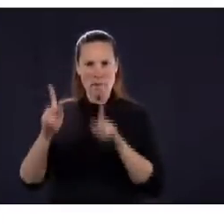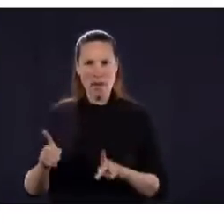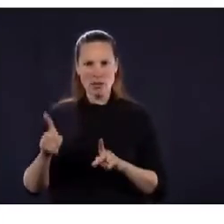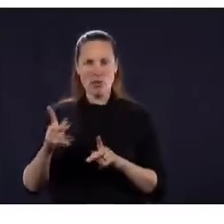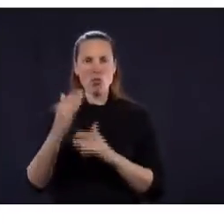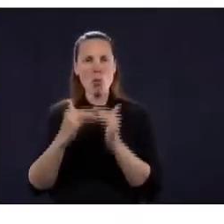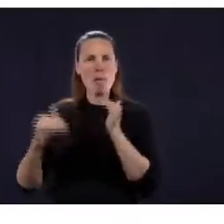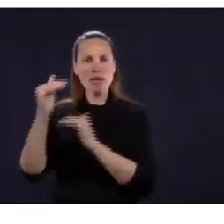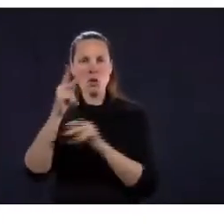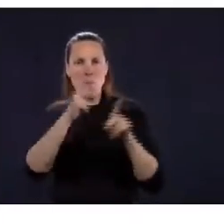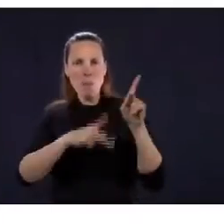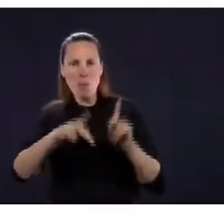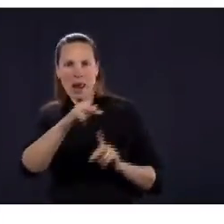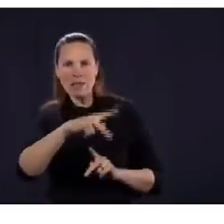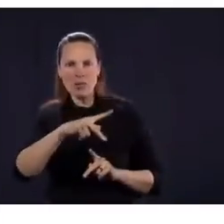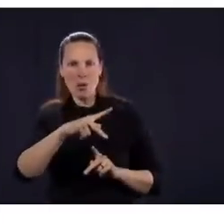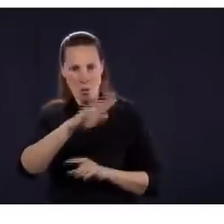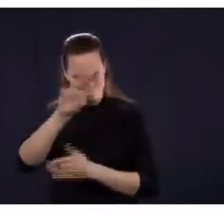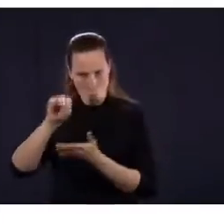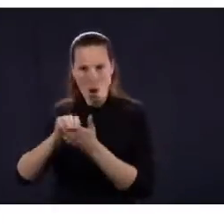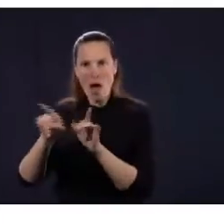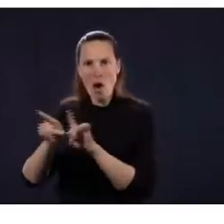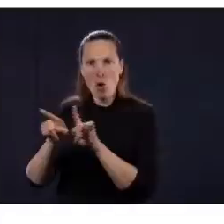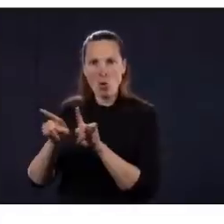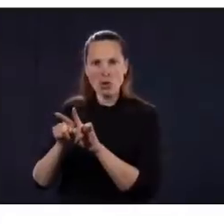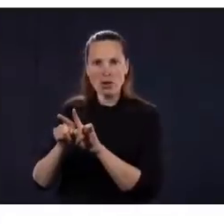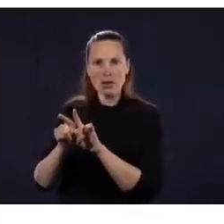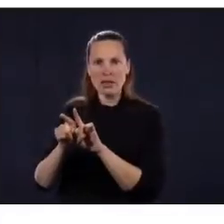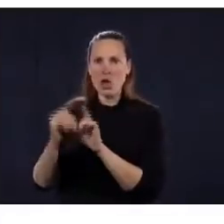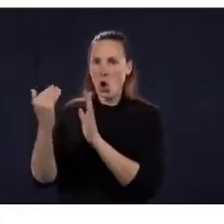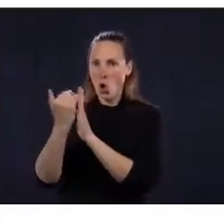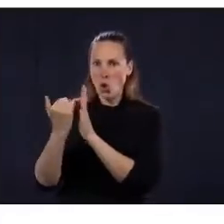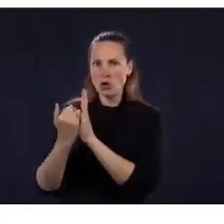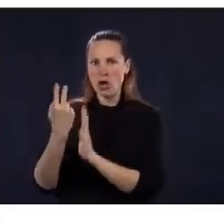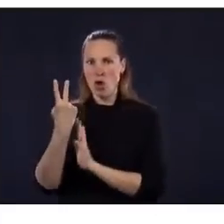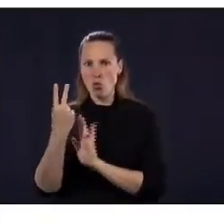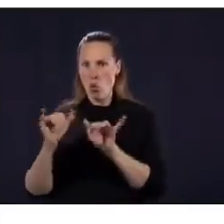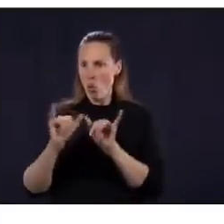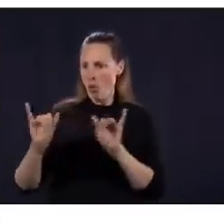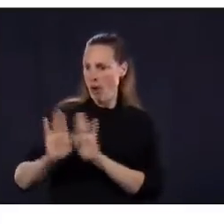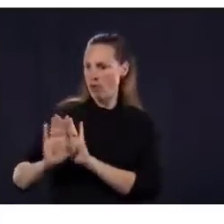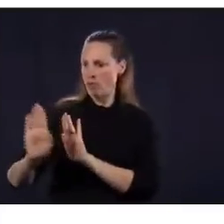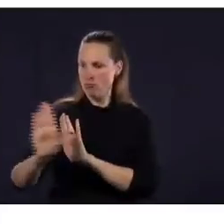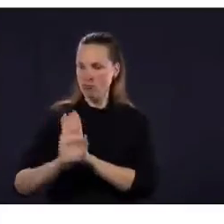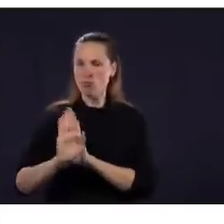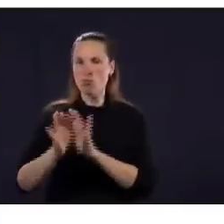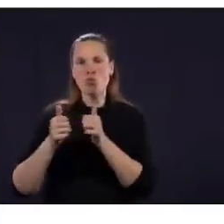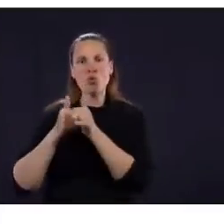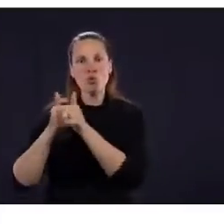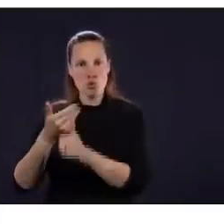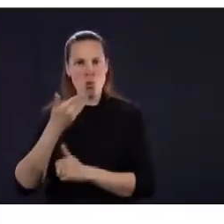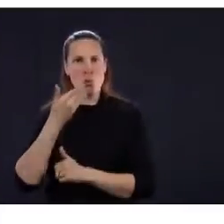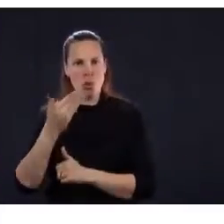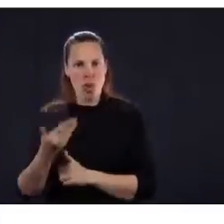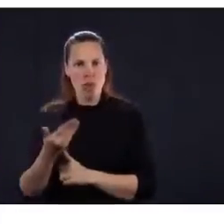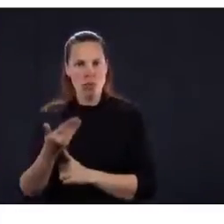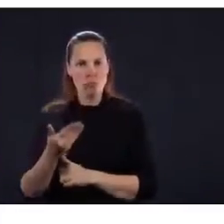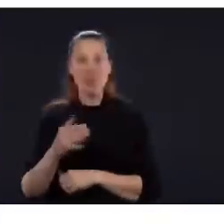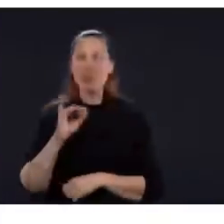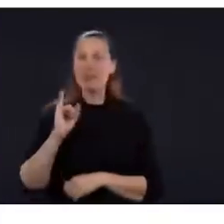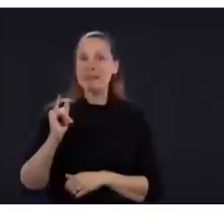personnes en respectant le deux mètres. Donc, ce qu'on me dit, c'est quand même la grande majorité des gens